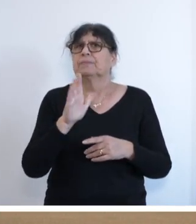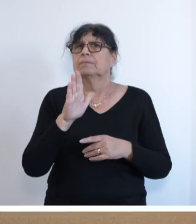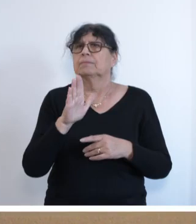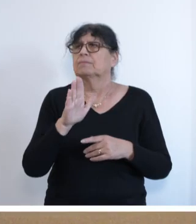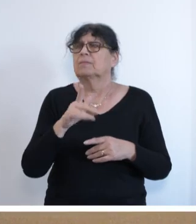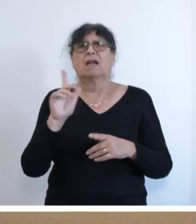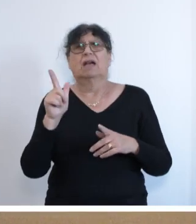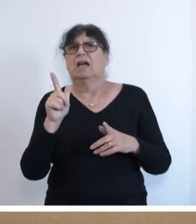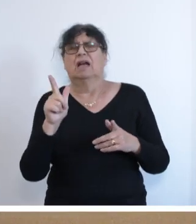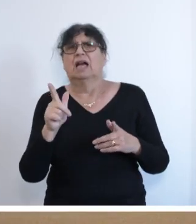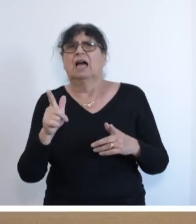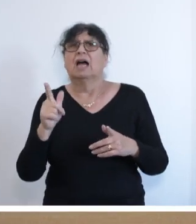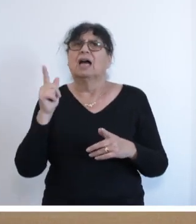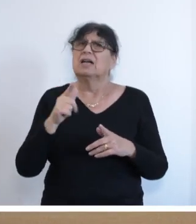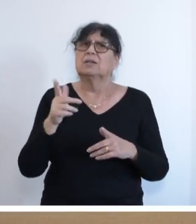Entschuldigung.